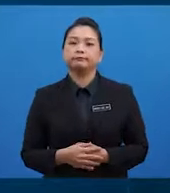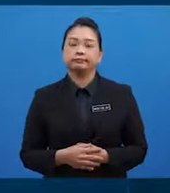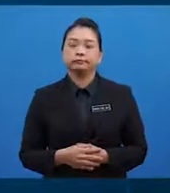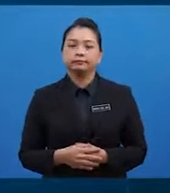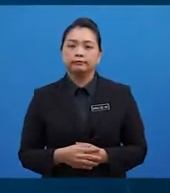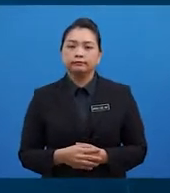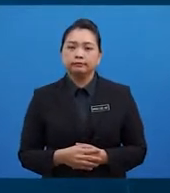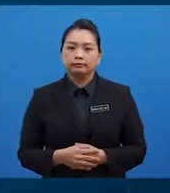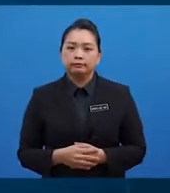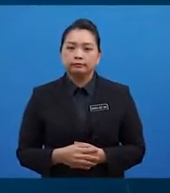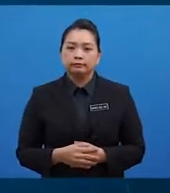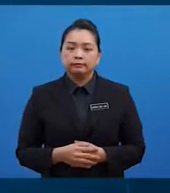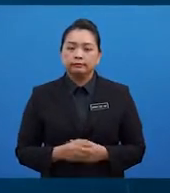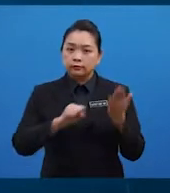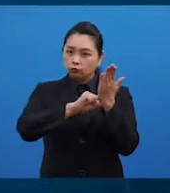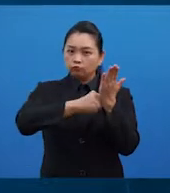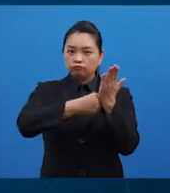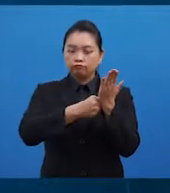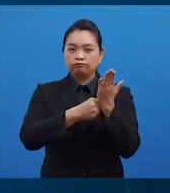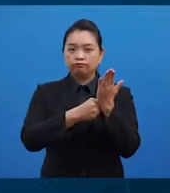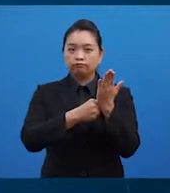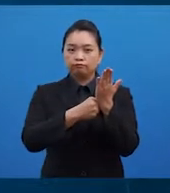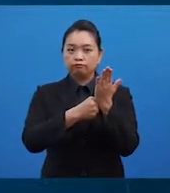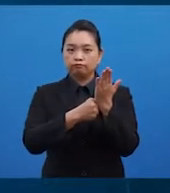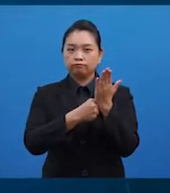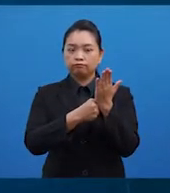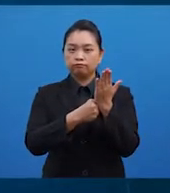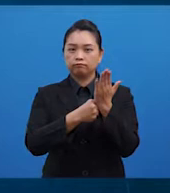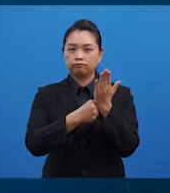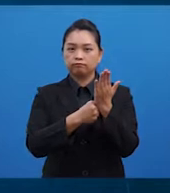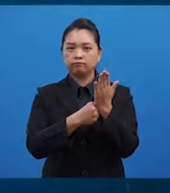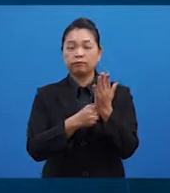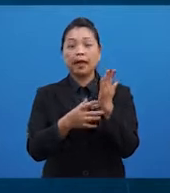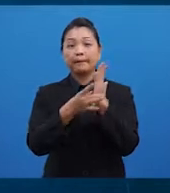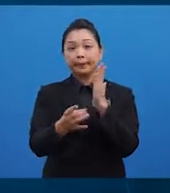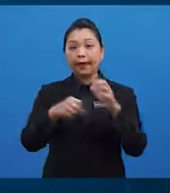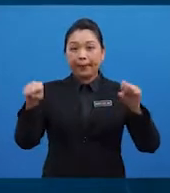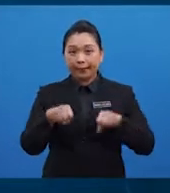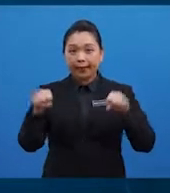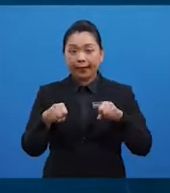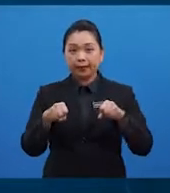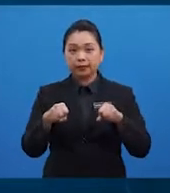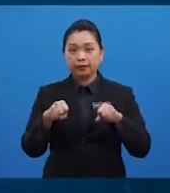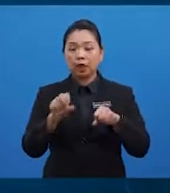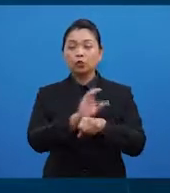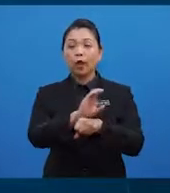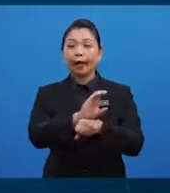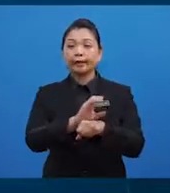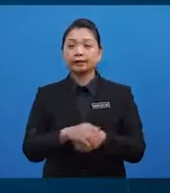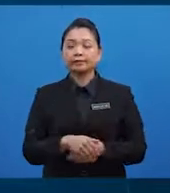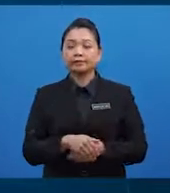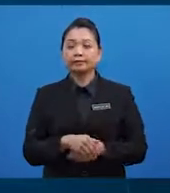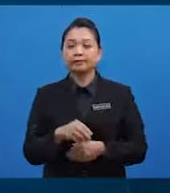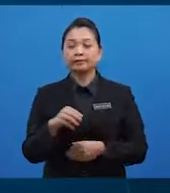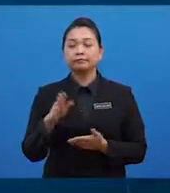kalori harian. sumber bagi lemak adalah seperti minyak masak, coklat, margarin